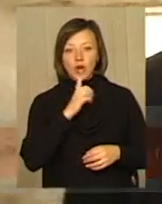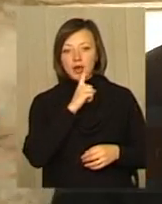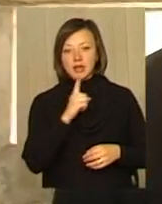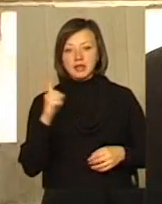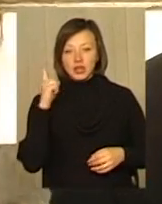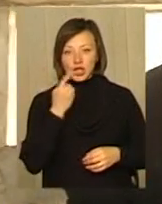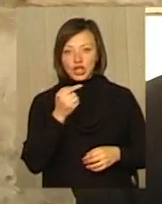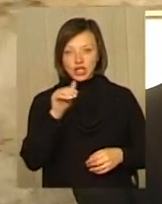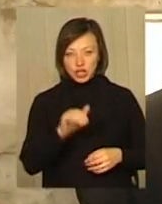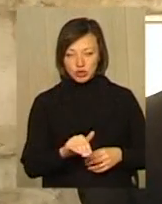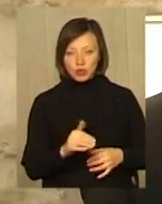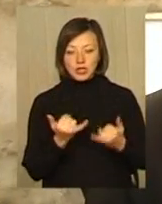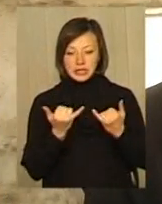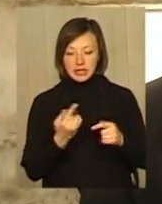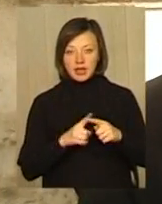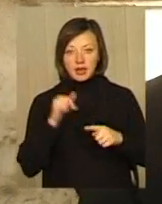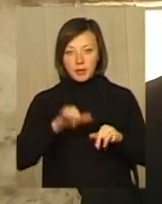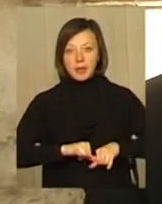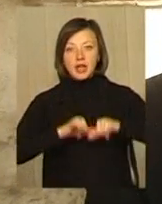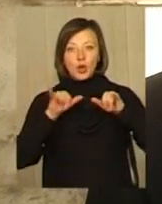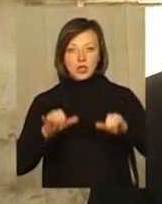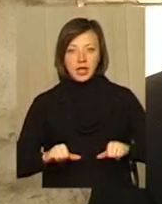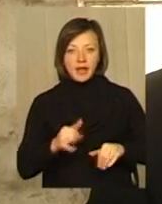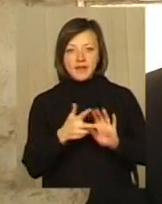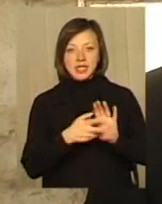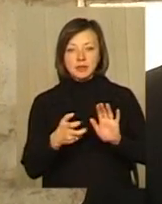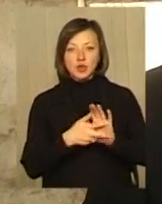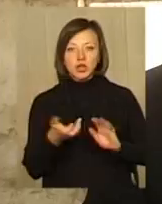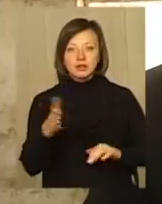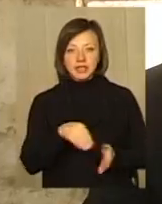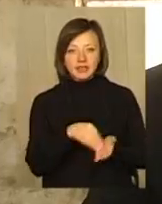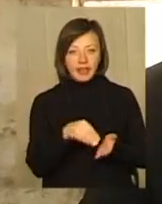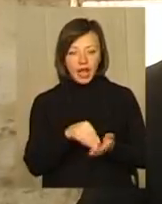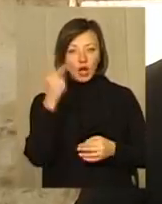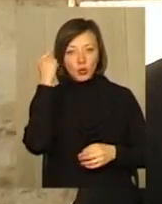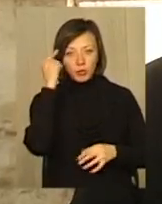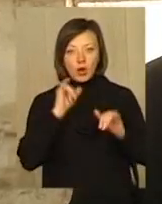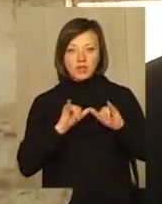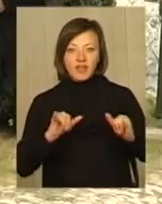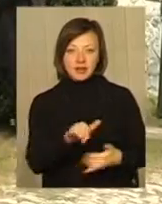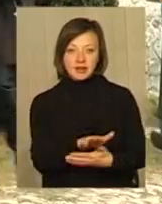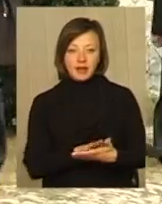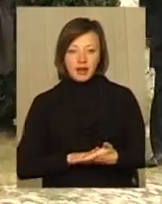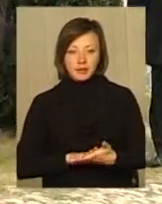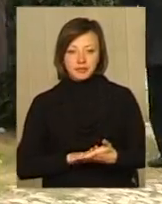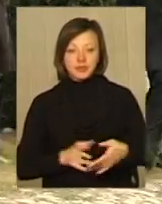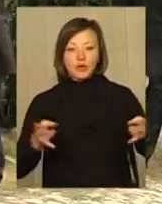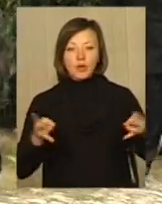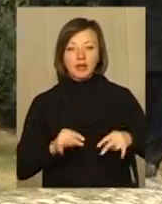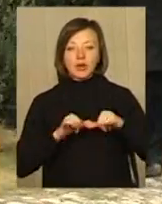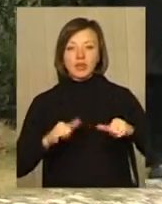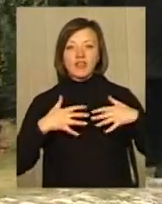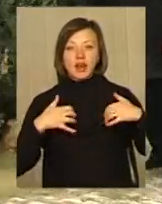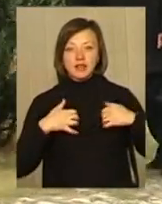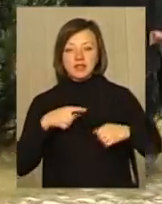тисячу голівців. За цей рік ми наростили 800 голів свиней і думаю розвиватися далі. На необхідності розвитку